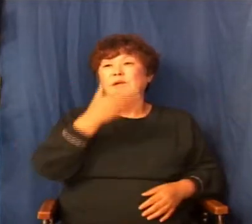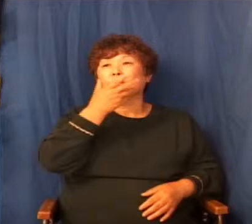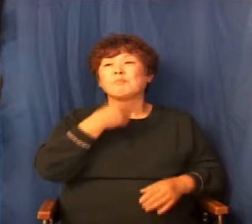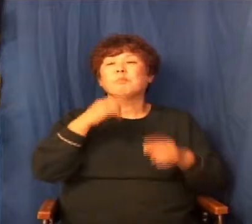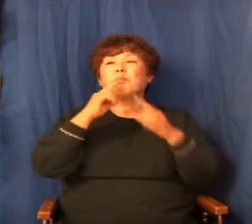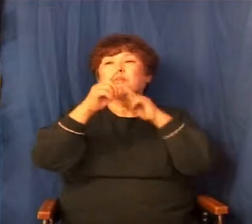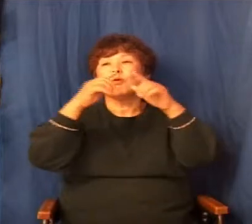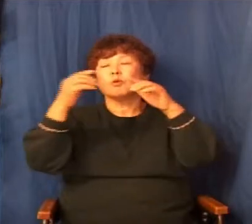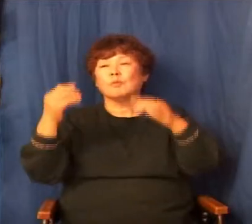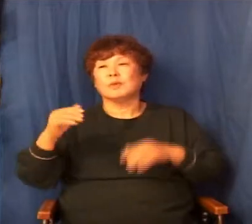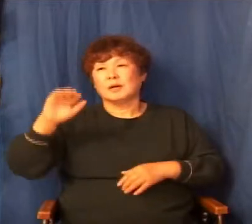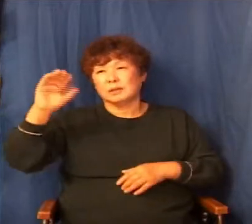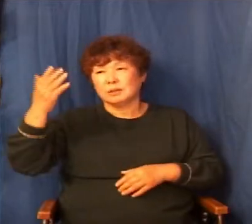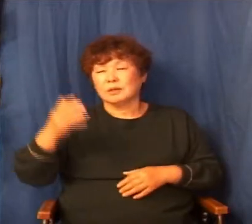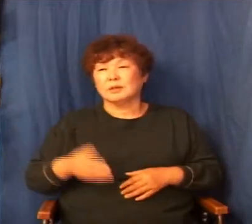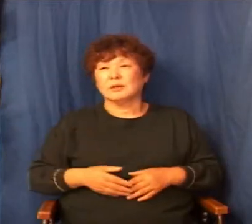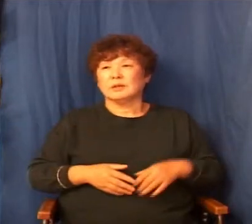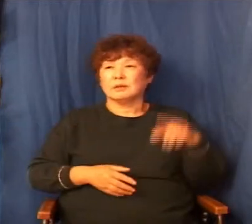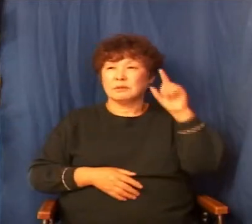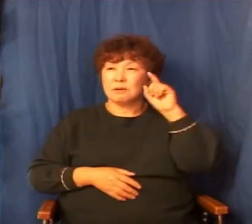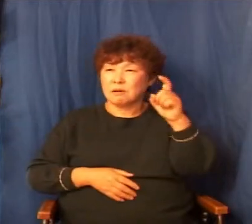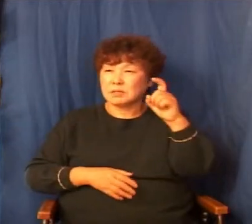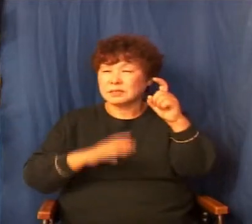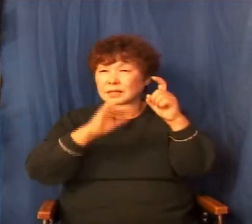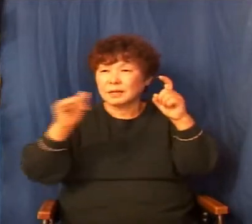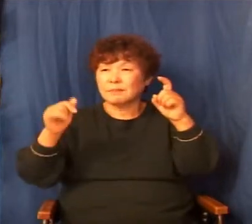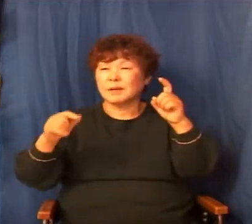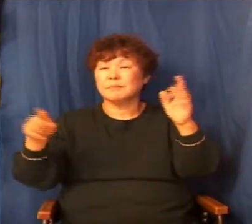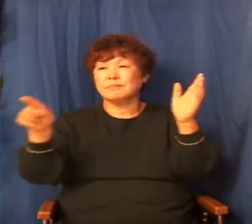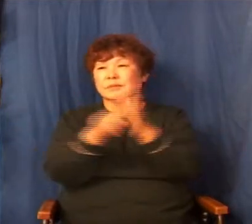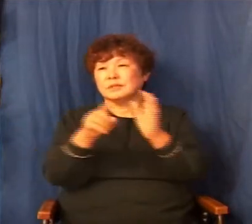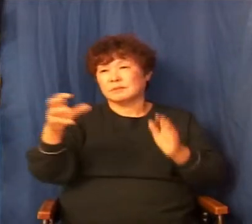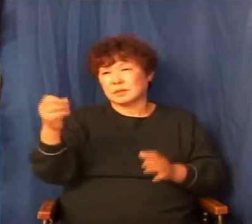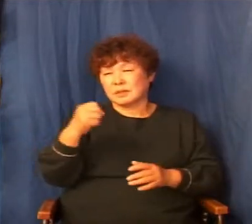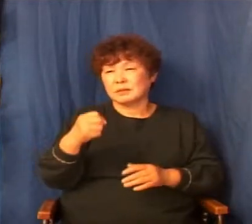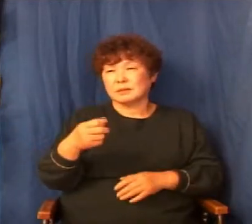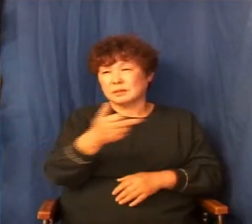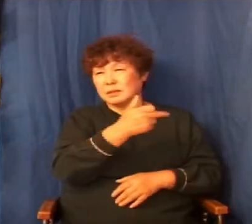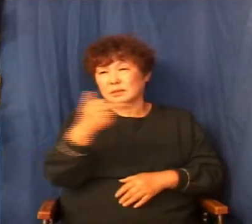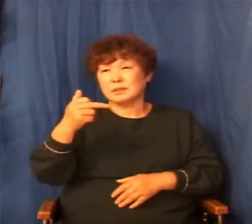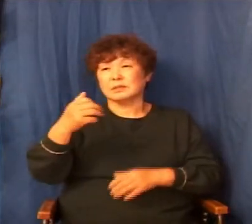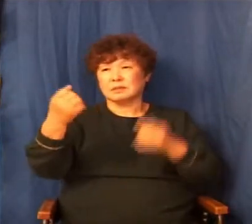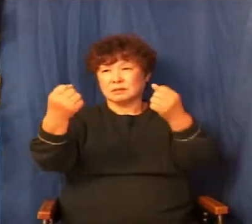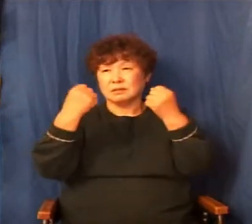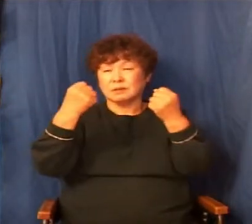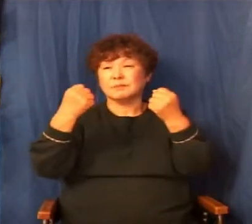큰 힘이 되었는 줄로 믿습니다 그러면 여러분 생각을 해보십시오